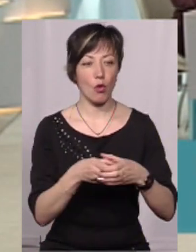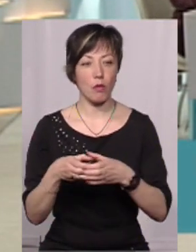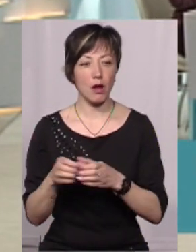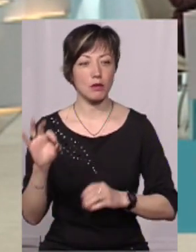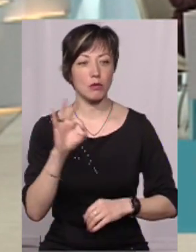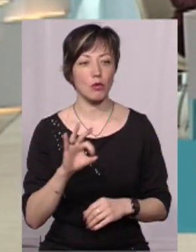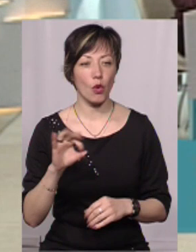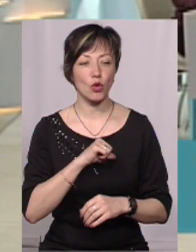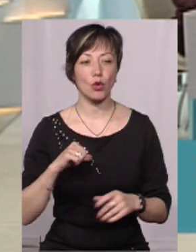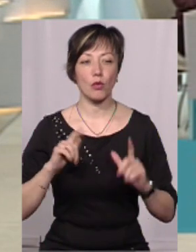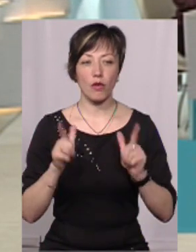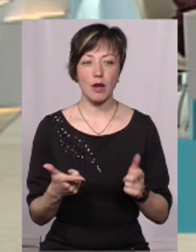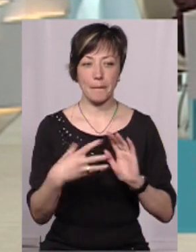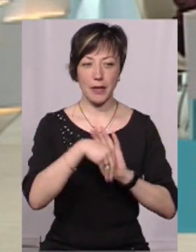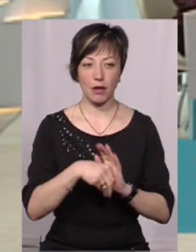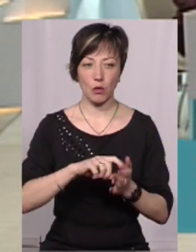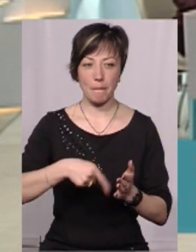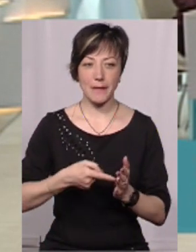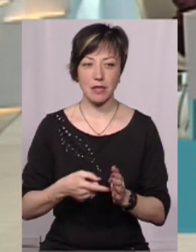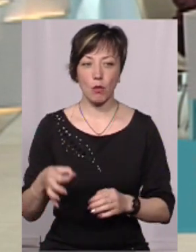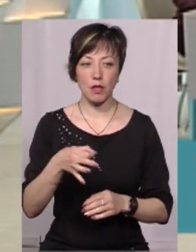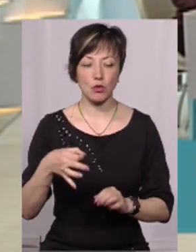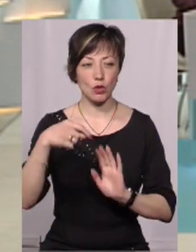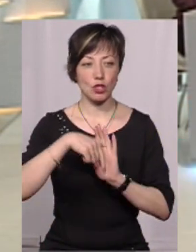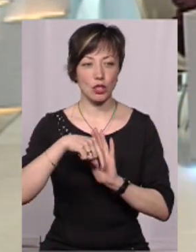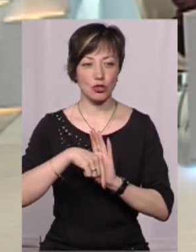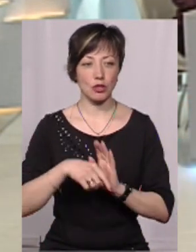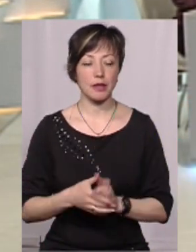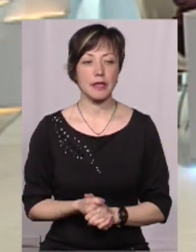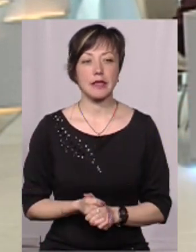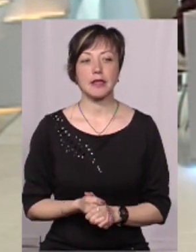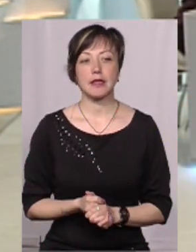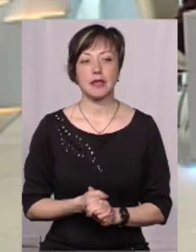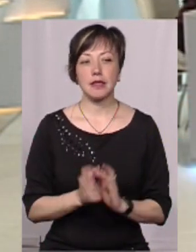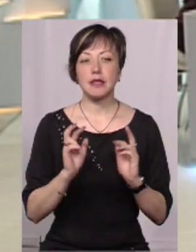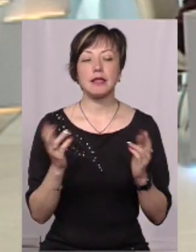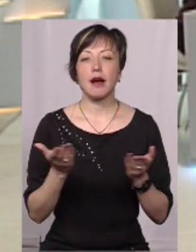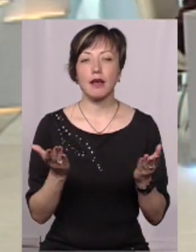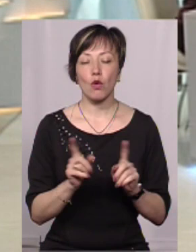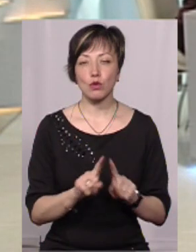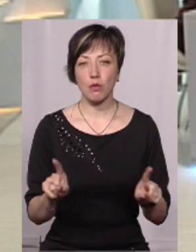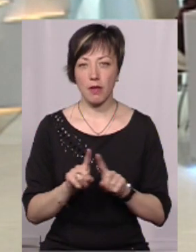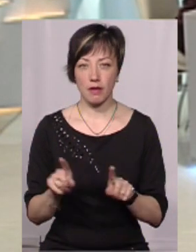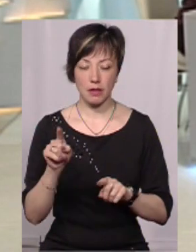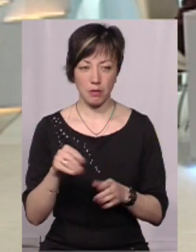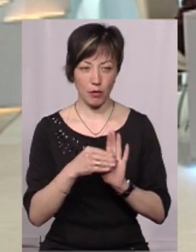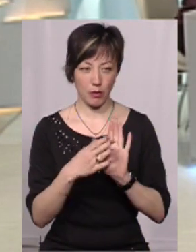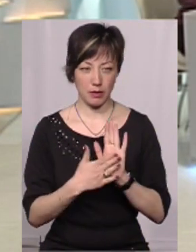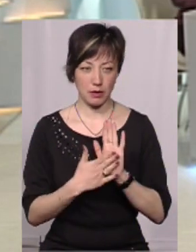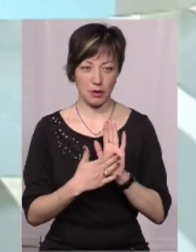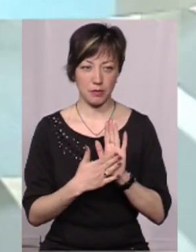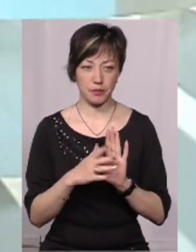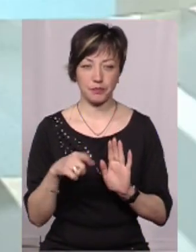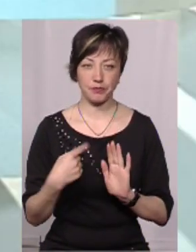щодо добровільного приєднання до міст обласного значення. Вікторія, які особливості там прописані?